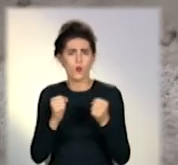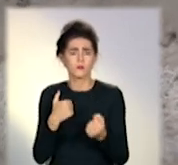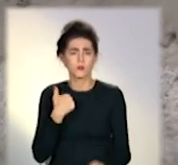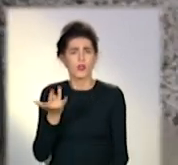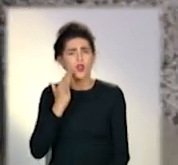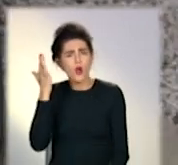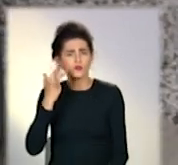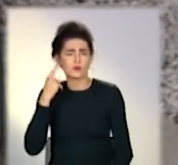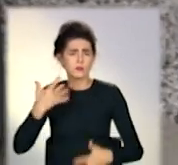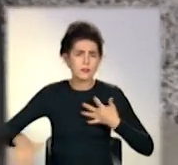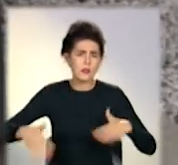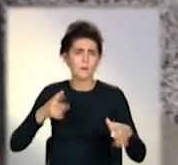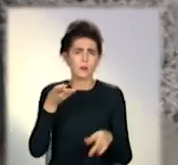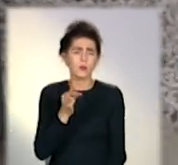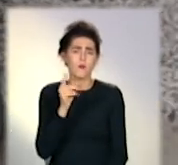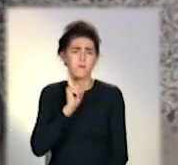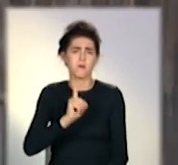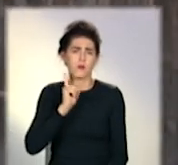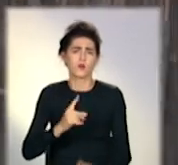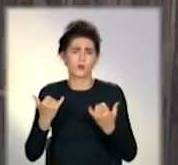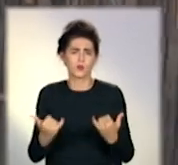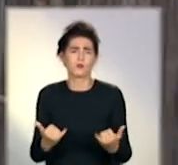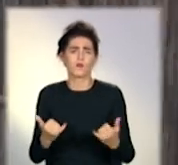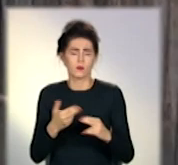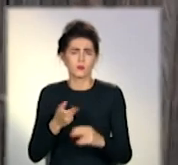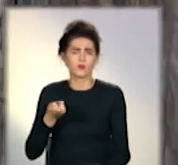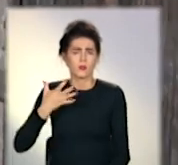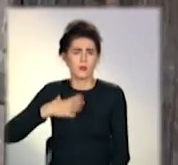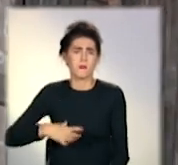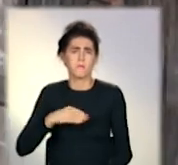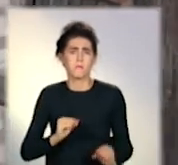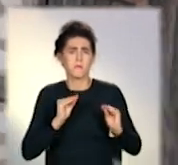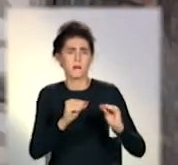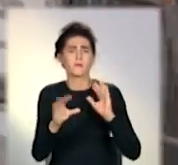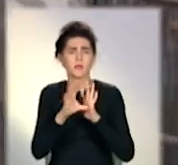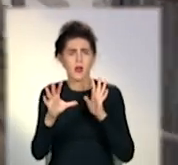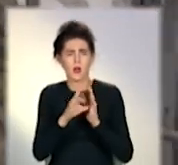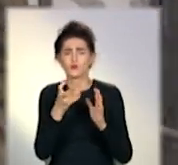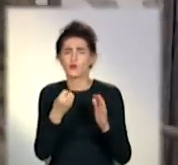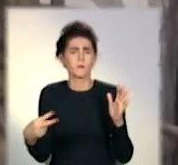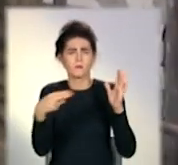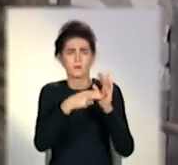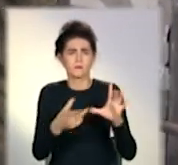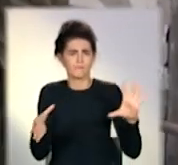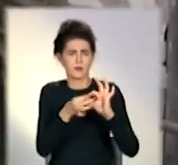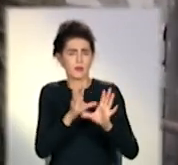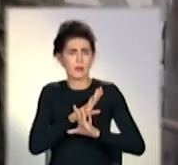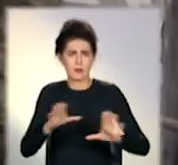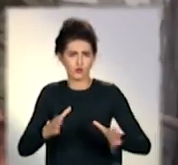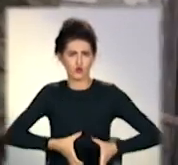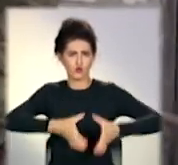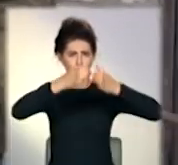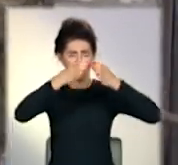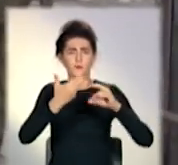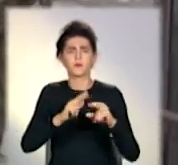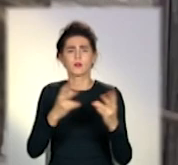але поки... А ось, сьогодні щодчик почали устанавливати. Ну, ще не підключали к столбу. Пока це, тому що, ну,